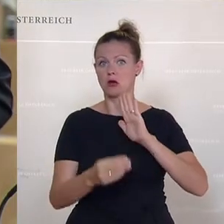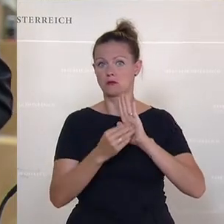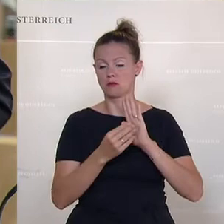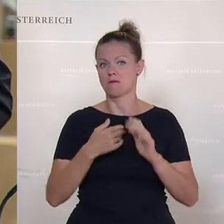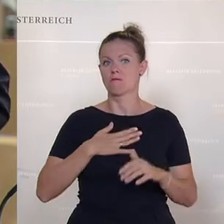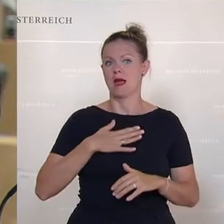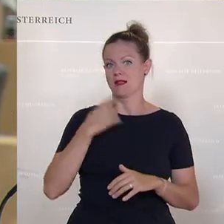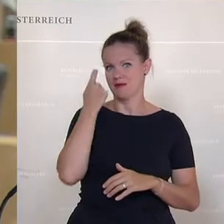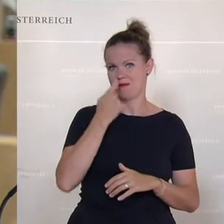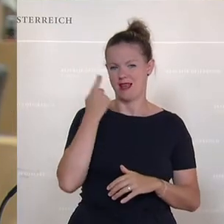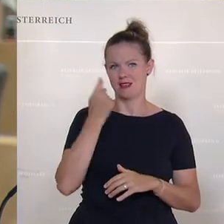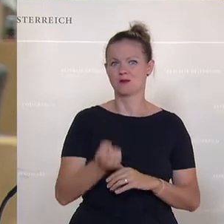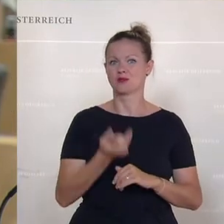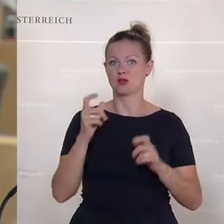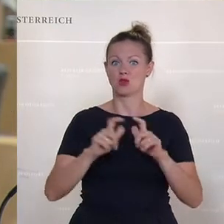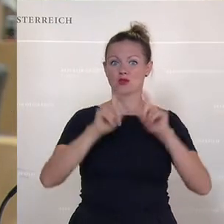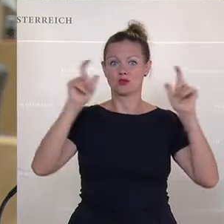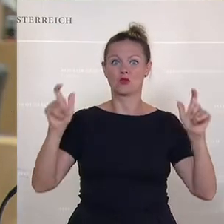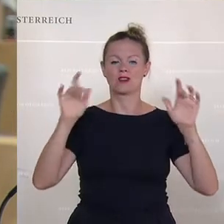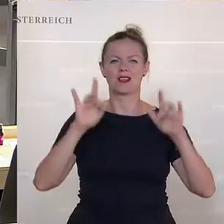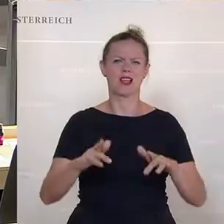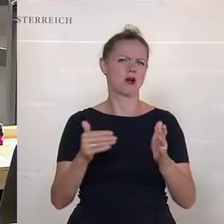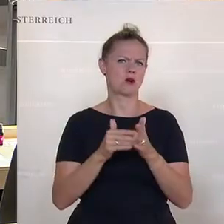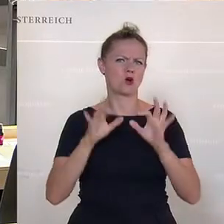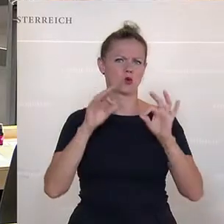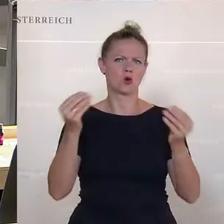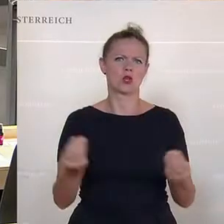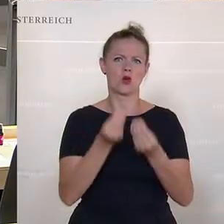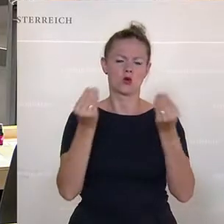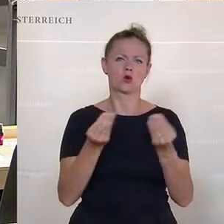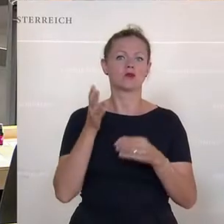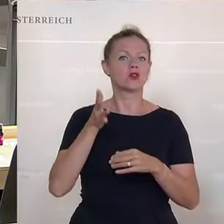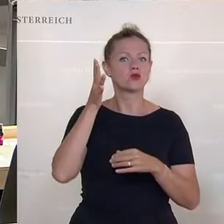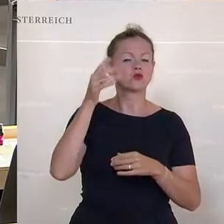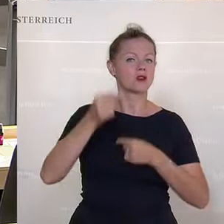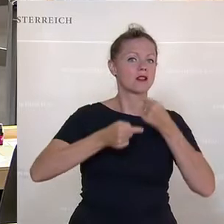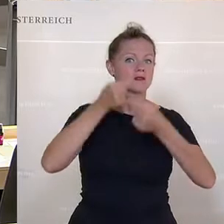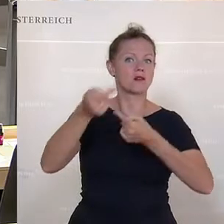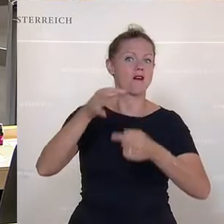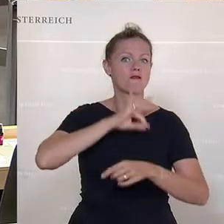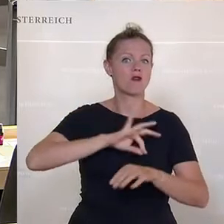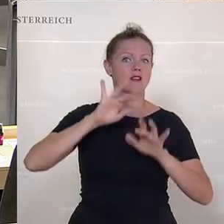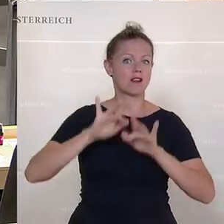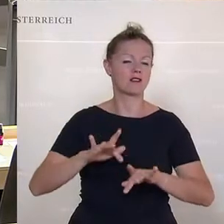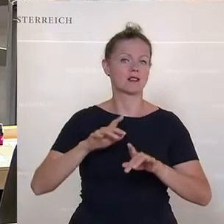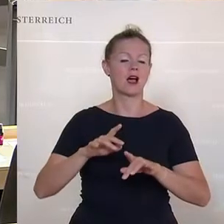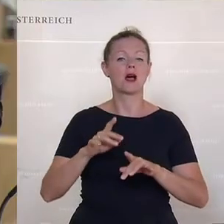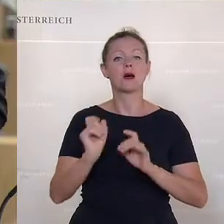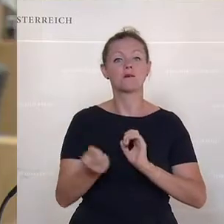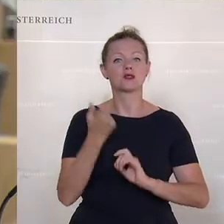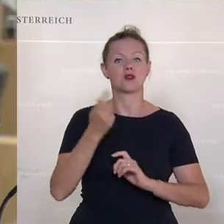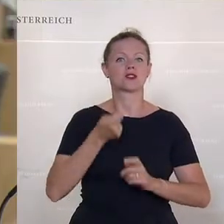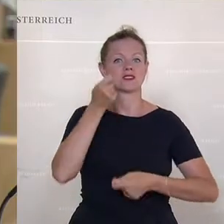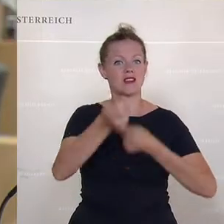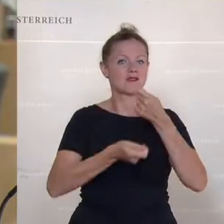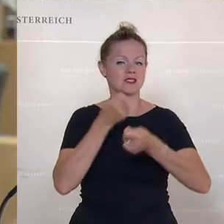Meinung, gerade wenn man Schulden macht, sollte man gute Gründe dafür haben und zukünftige Generationen profitieren davon, wenn man es speziell für Investitionen in den